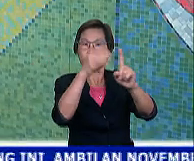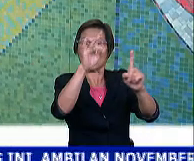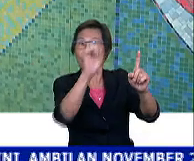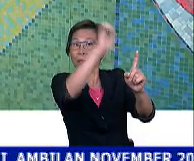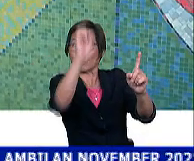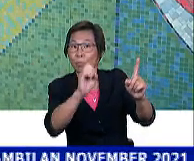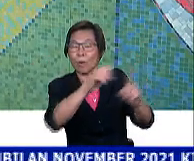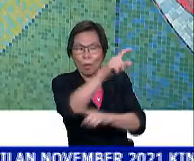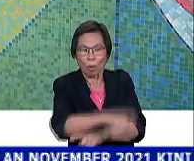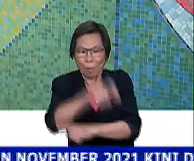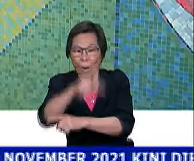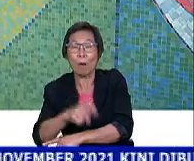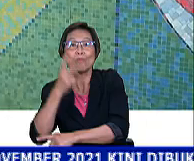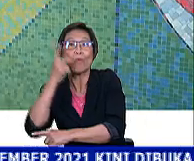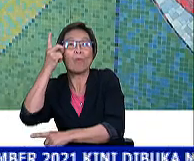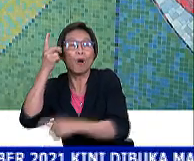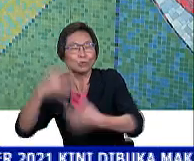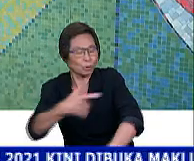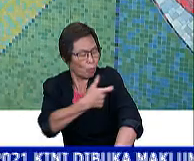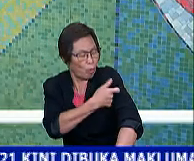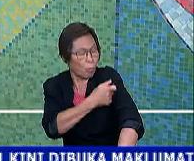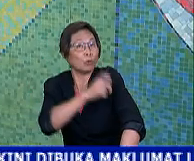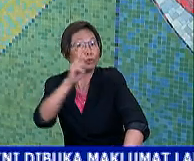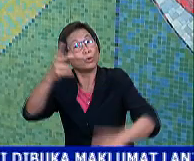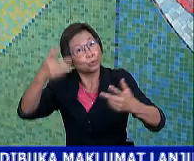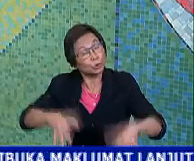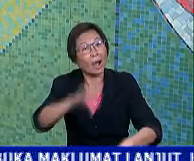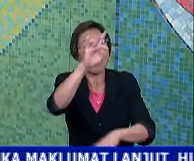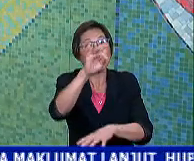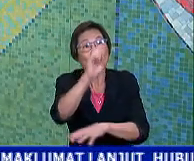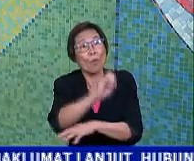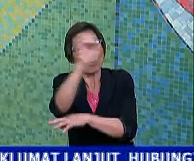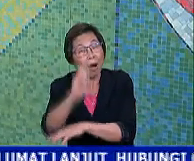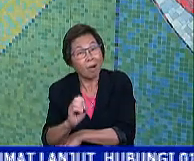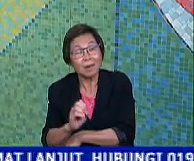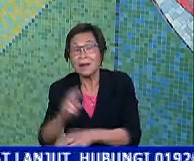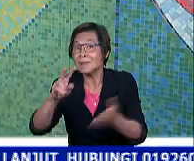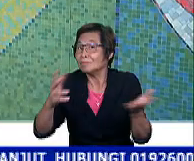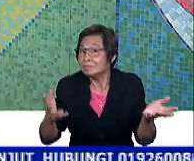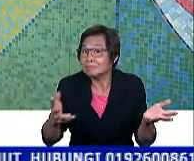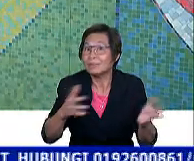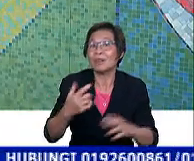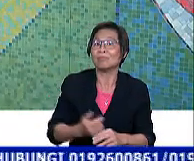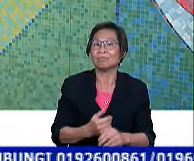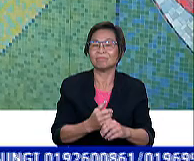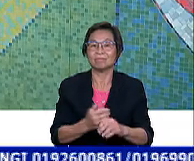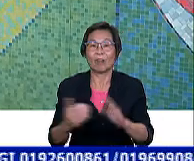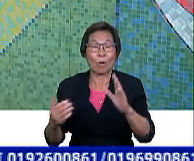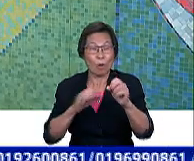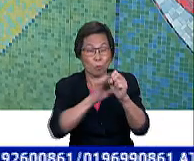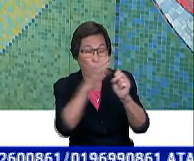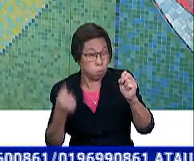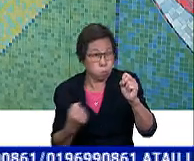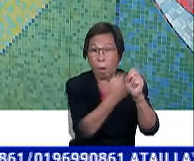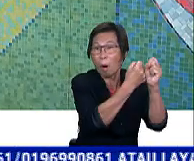% populasi penduduk dewasa yang lengkap menerima vaksin COVID-19, namun ia bukan berarti perjuangan kita untuk menentang